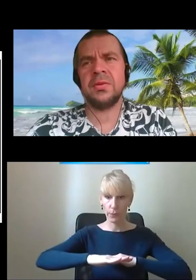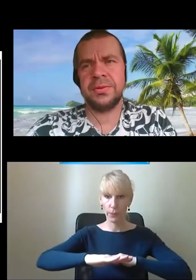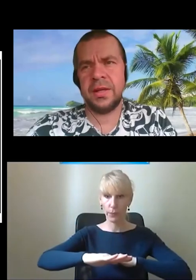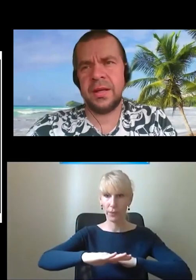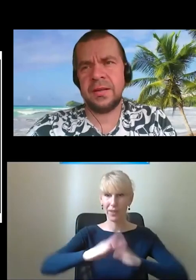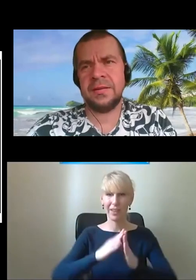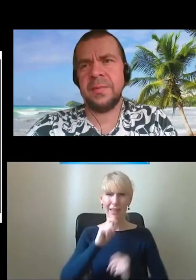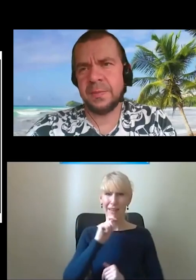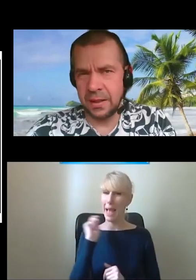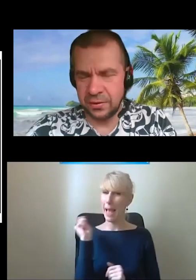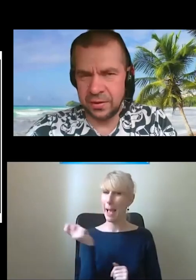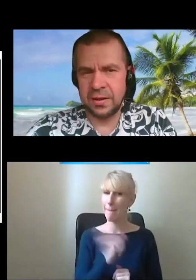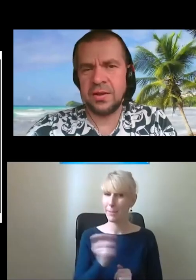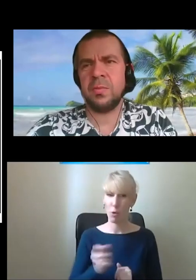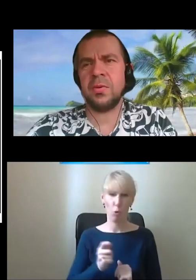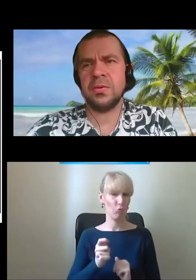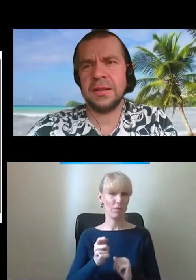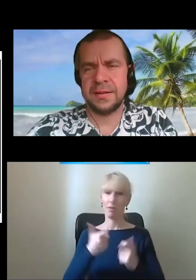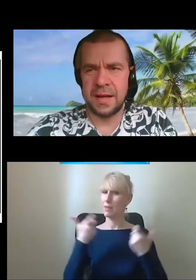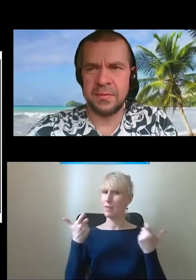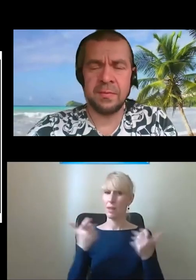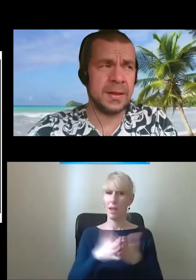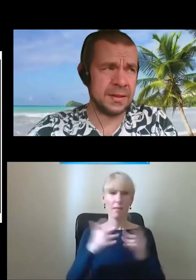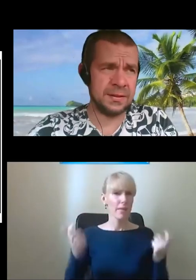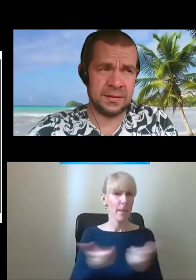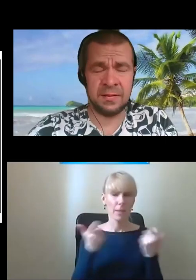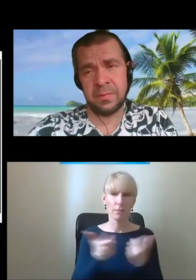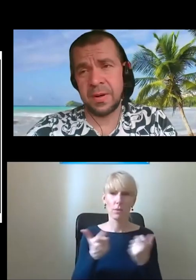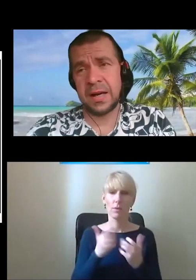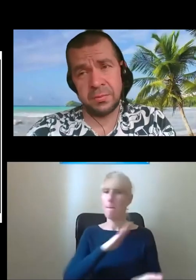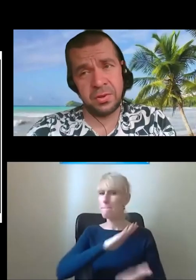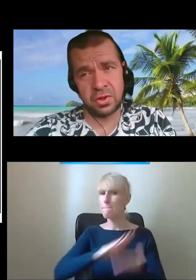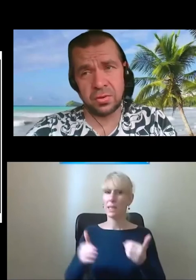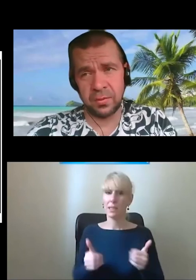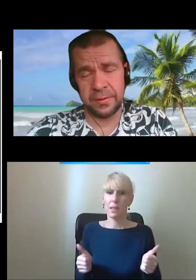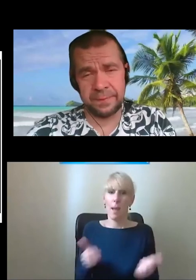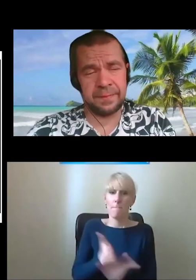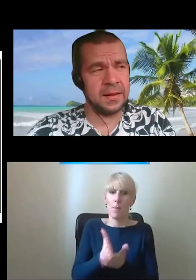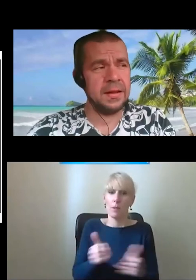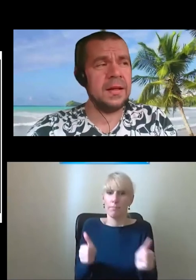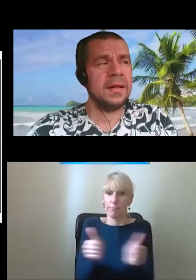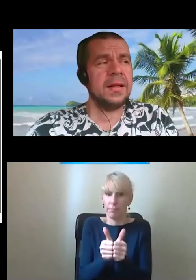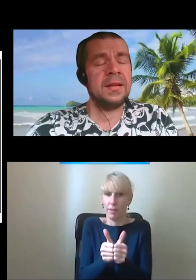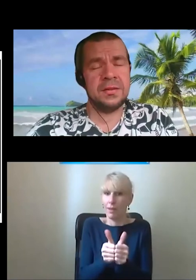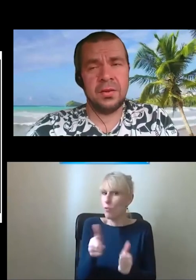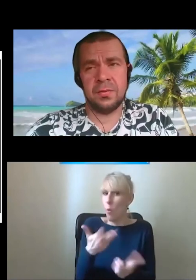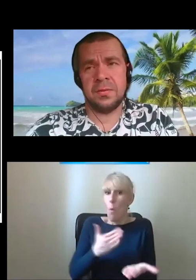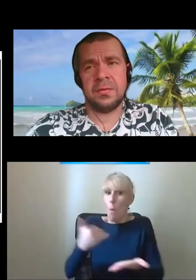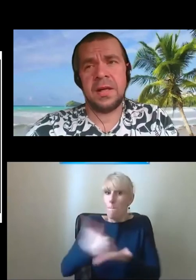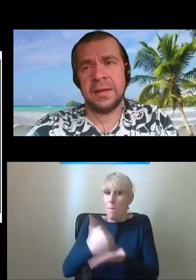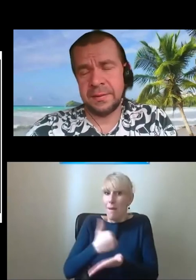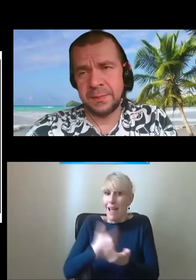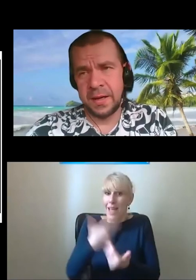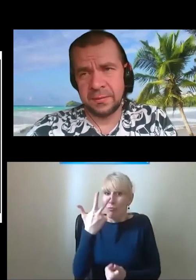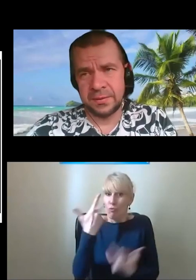absolutnie niebezpieczny, nie do pokonania sam, bez asysty. Pomagają mi trzy osoby. I znowu,